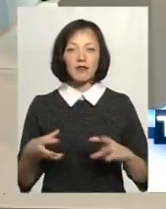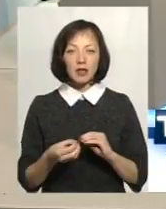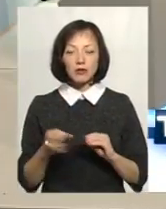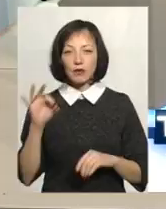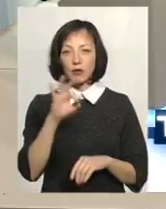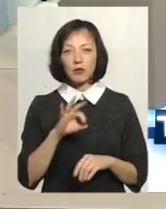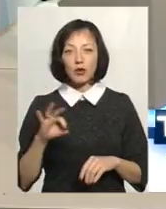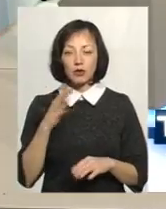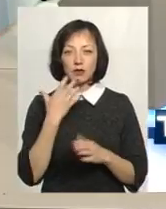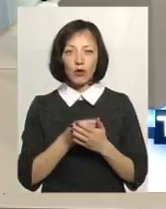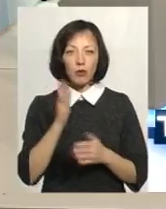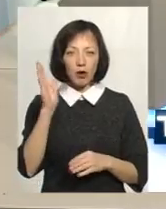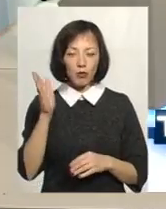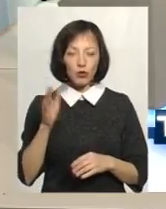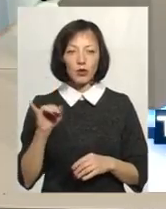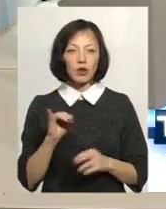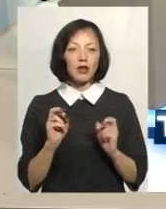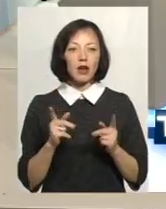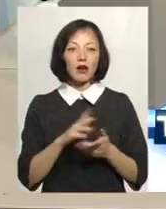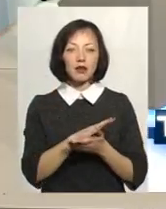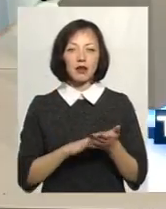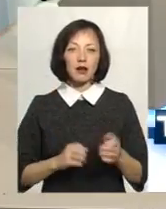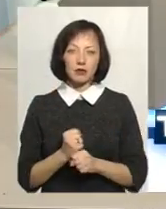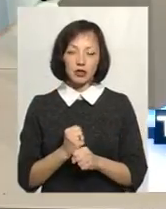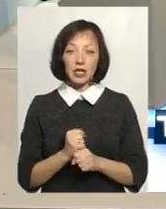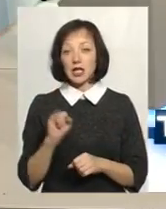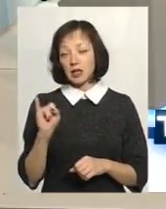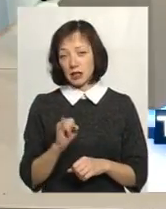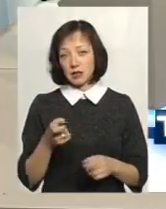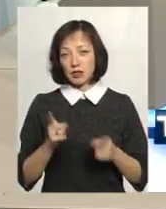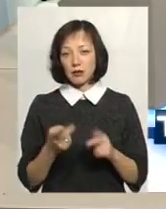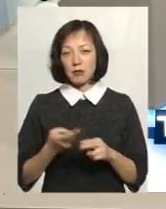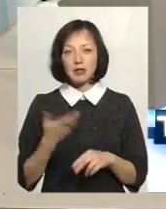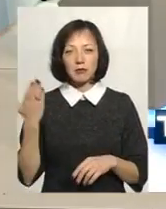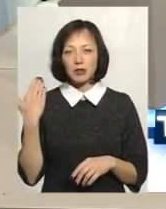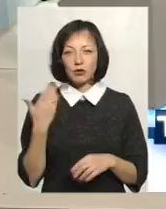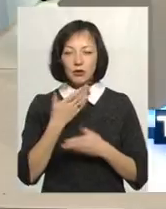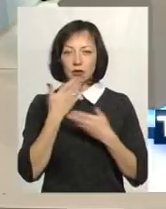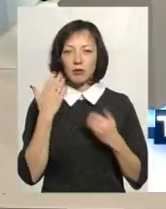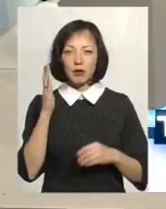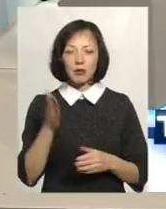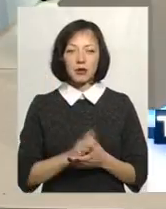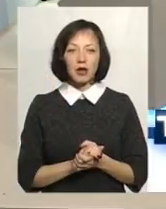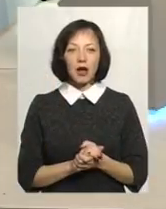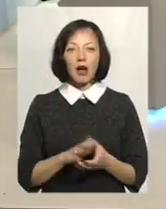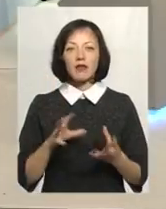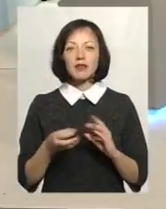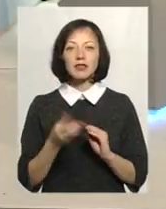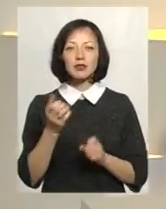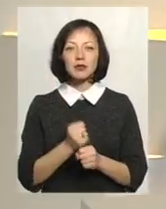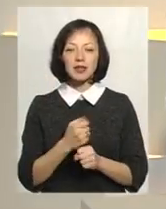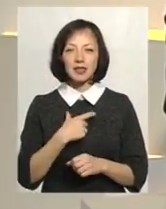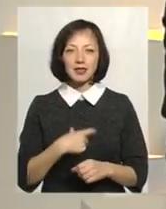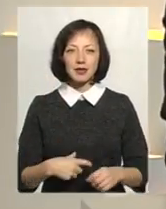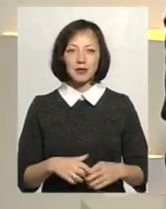щодо свого майбутнього, і як далі вчинити. Ну і, звичайно, без минулого немає майбутнього. Чудово. А які висновки ви зробили